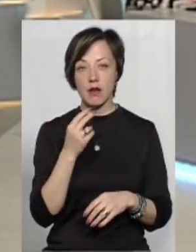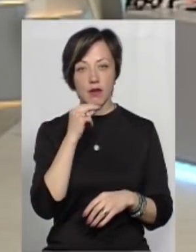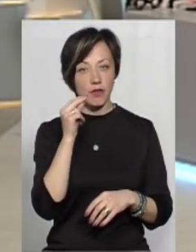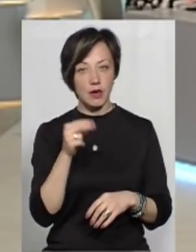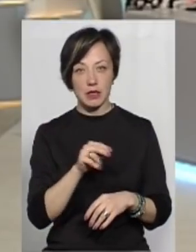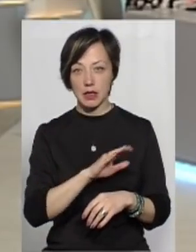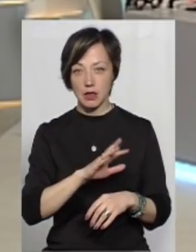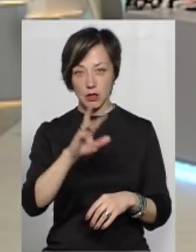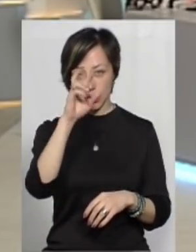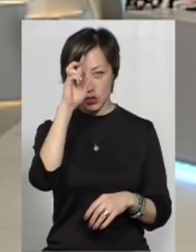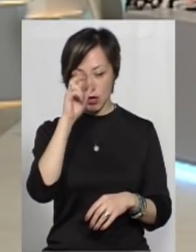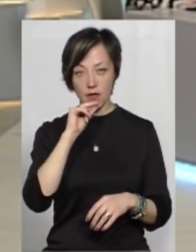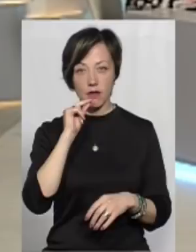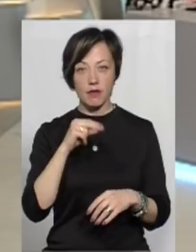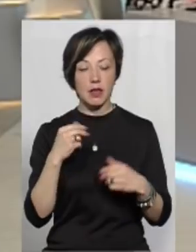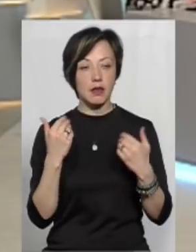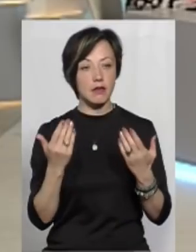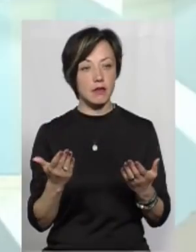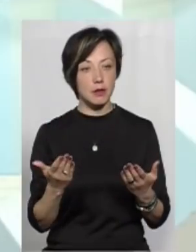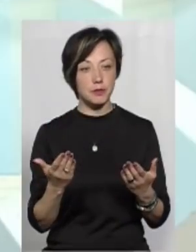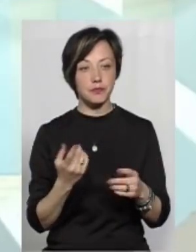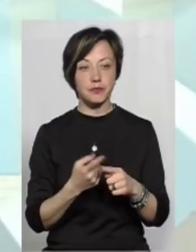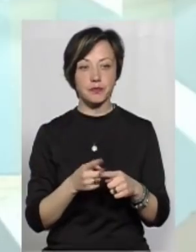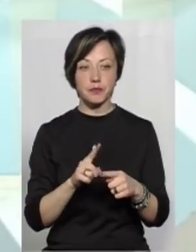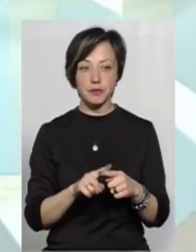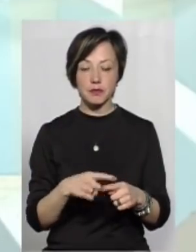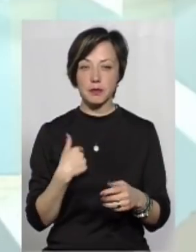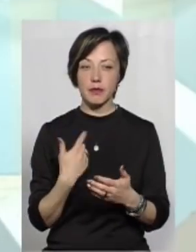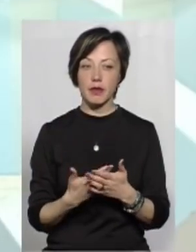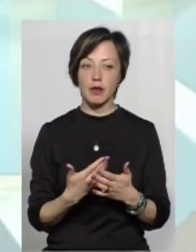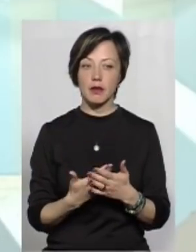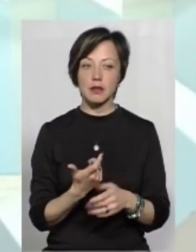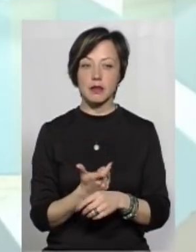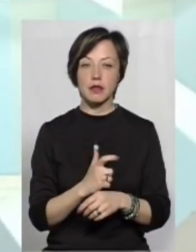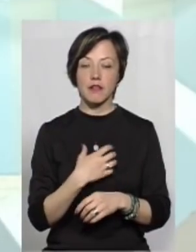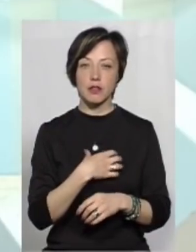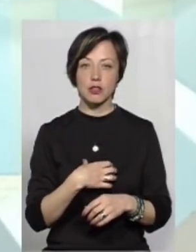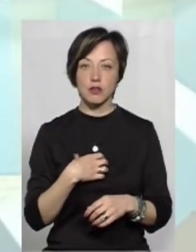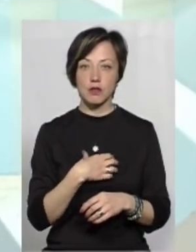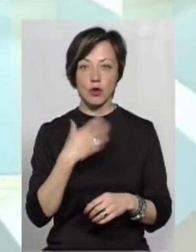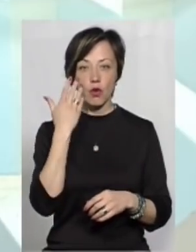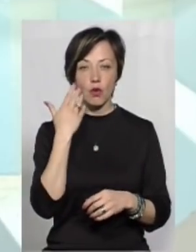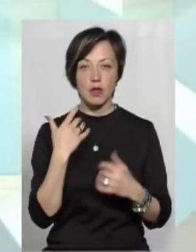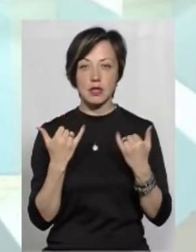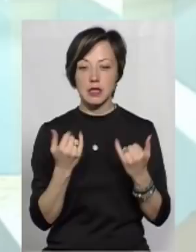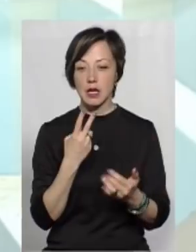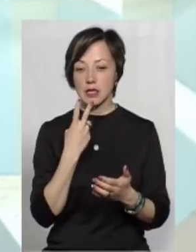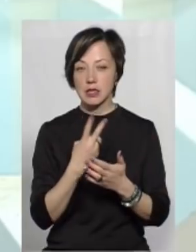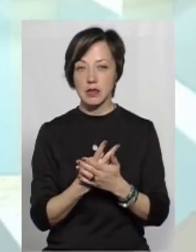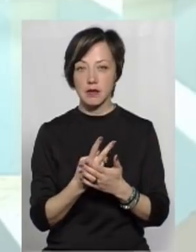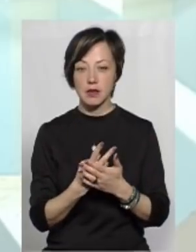винна не держава, винні ви. От це, мені здається, найважливіша штука. І коли ми зараз дивимося